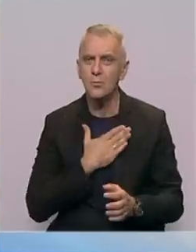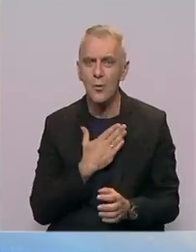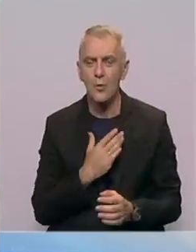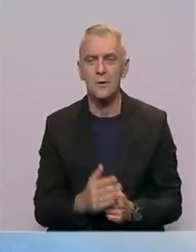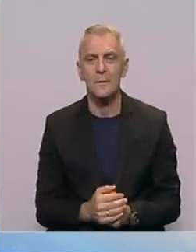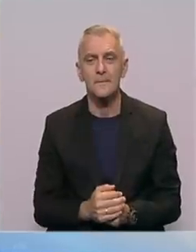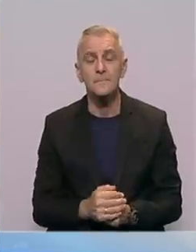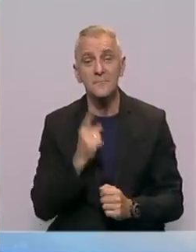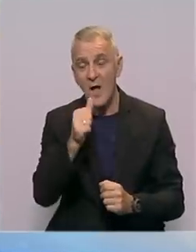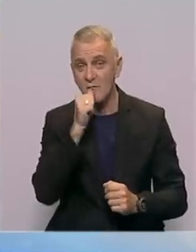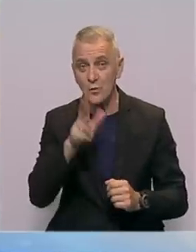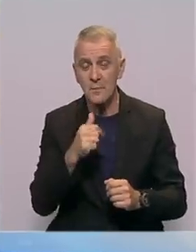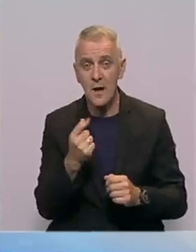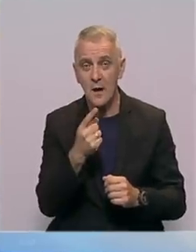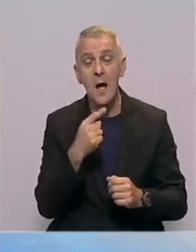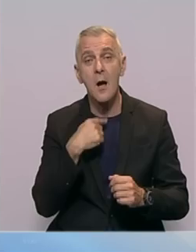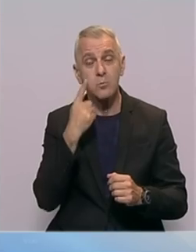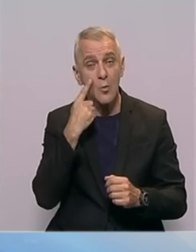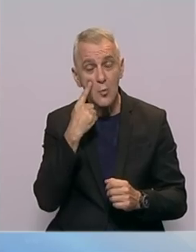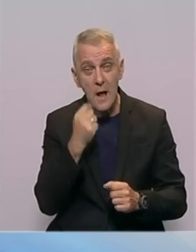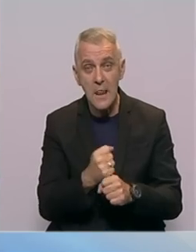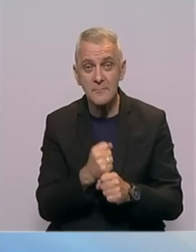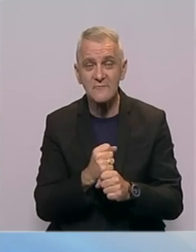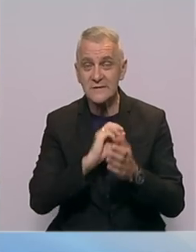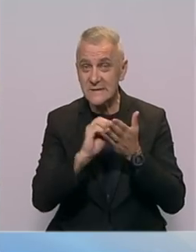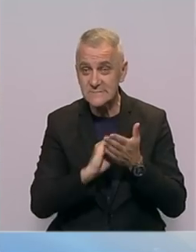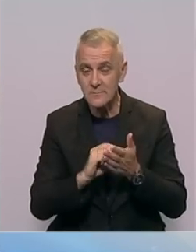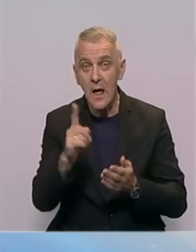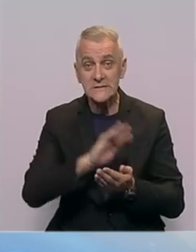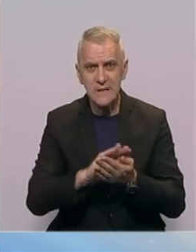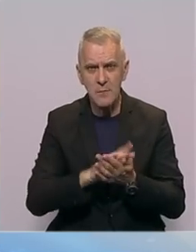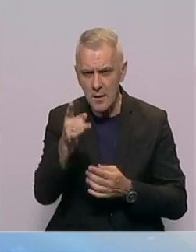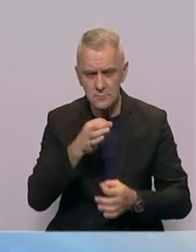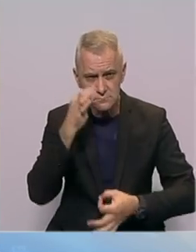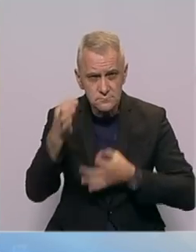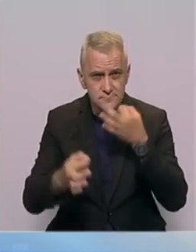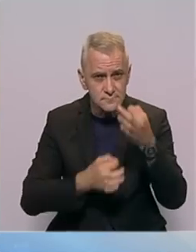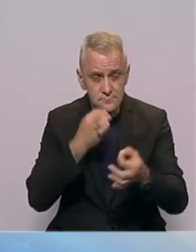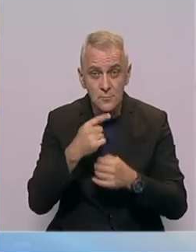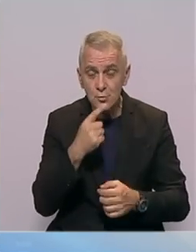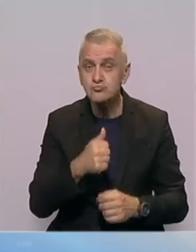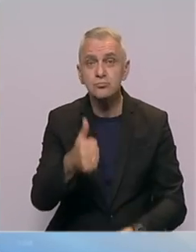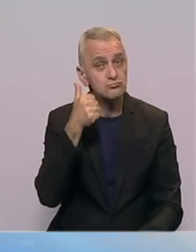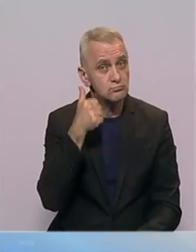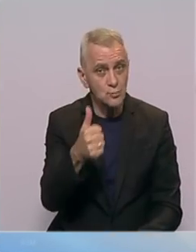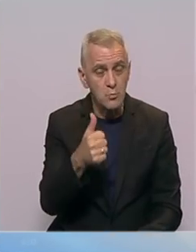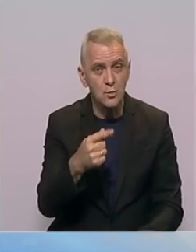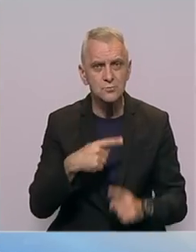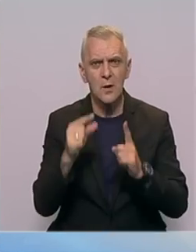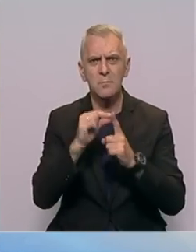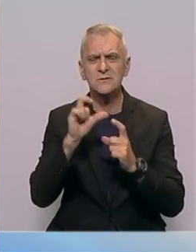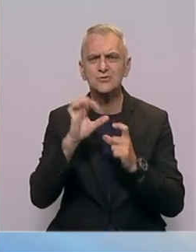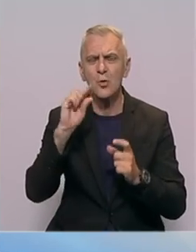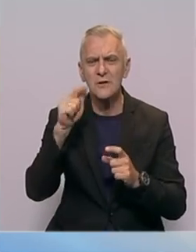lijek. Onda sam pokušao da napravim recept i uspio sam. Njegovi sapuni prošli su klinička ispitivanja i pokazali se veoma dobrim u liječenju psorijaze